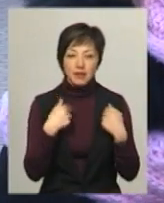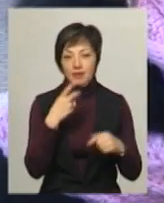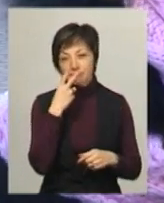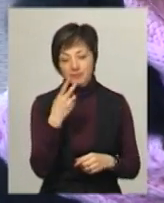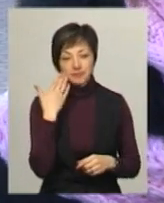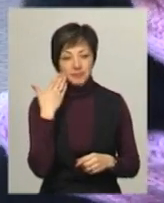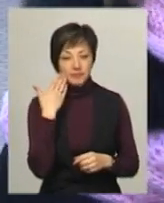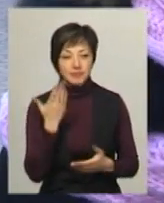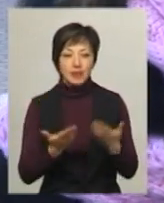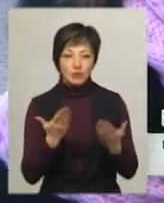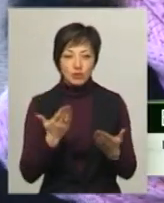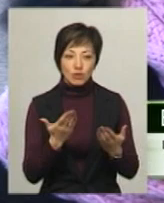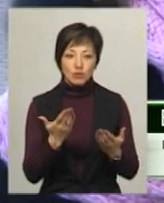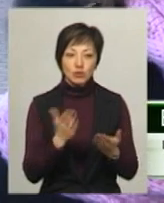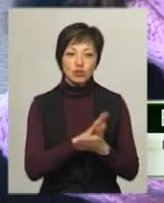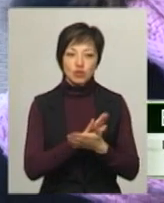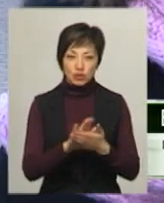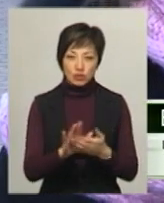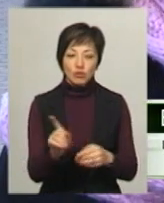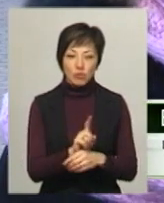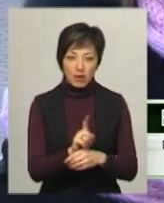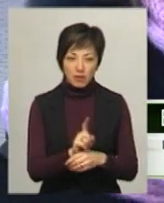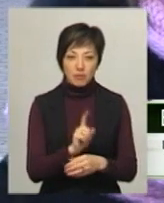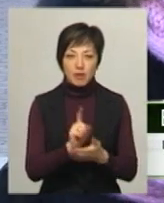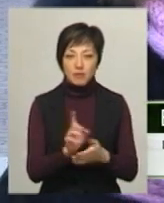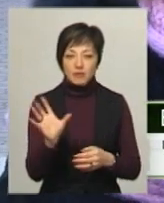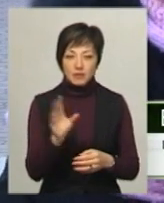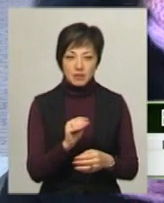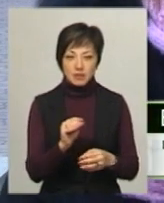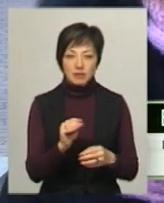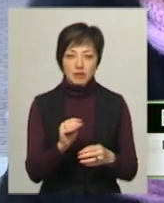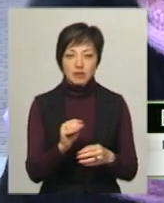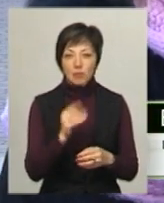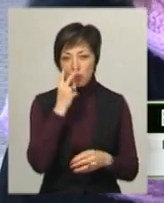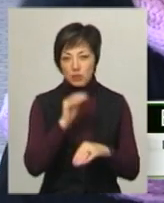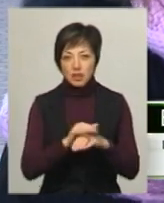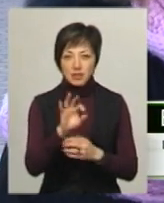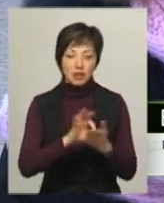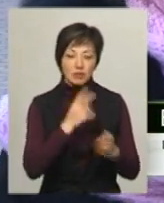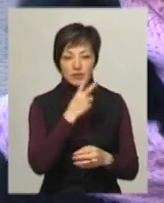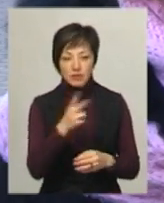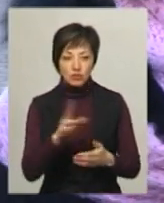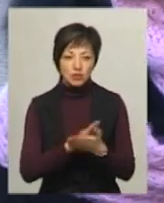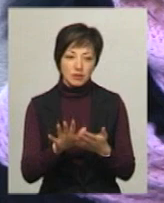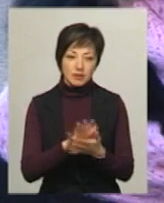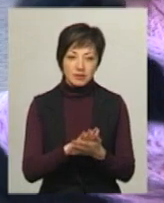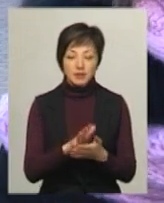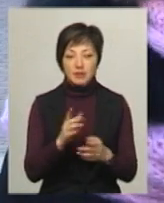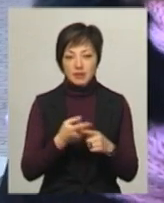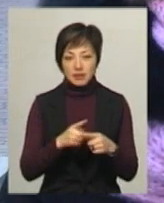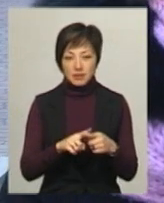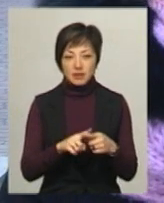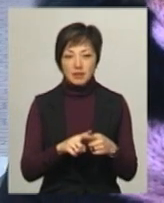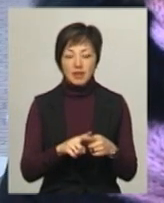прокинула, якщо більш-менш чистотою нормально, тобто має бути все. Ну, ви ж помічаєте зразу на оку, чи все вперед, костерпнемо, чи ні.